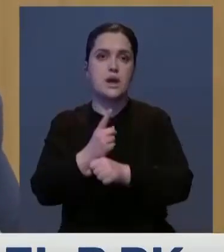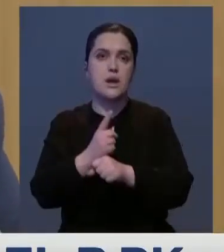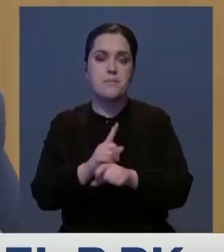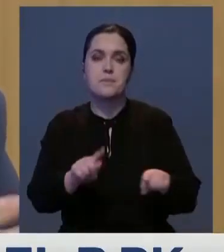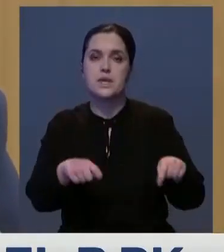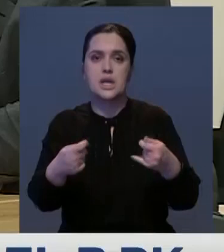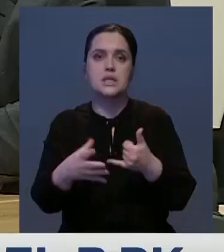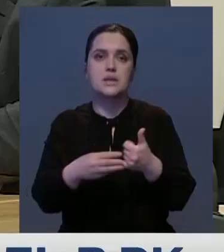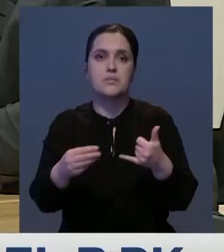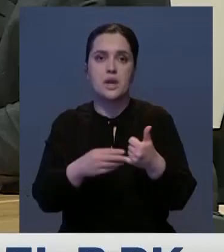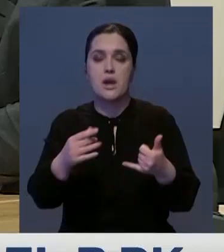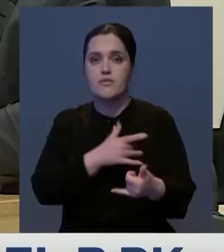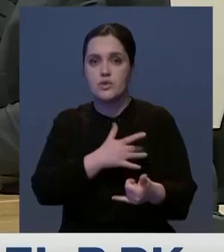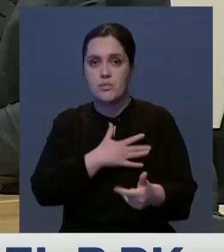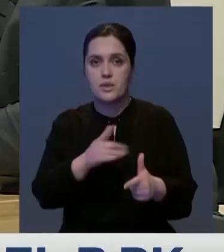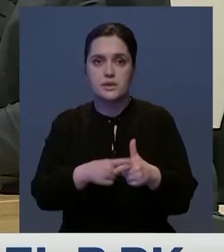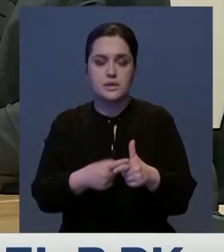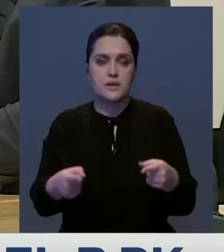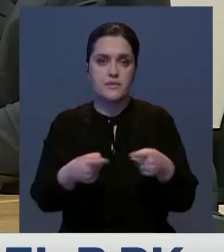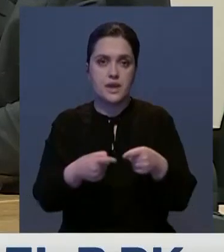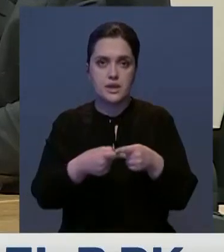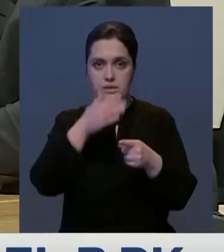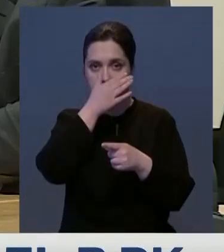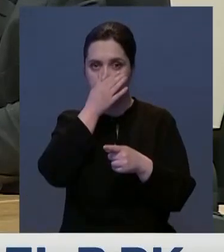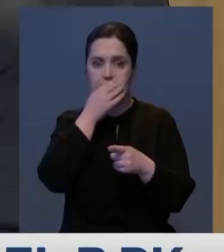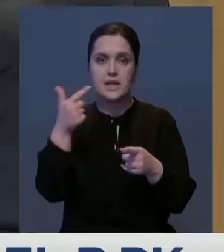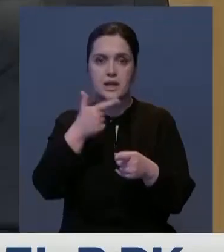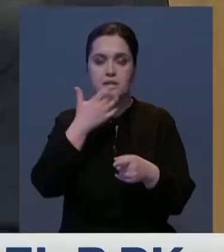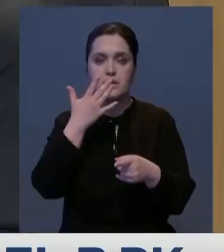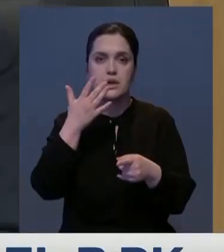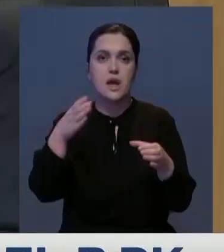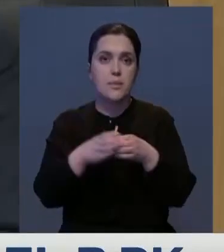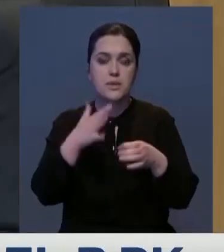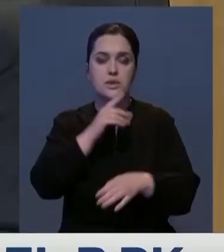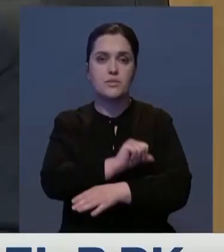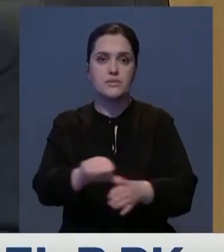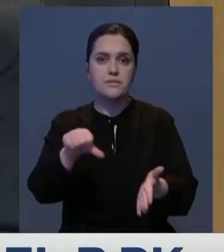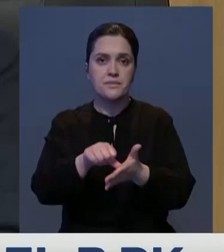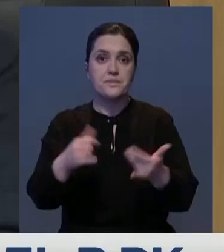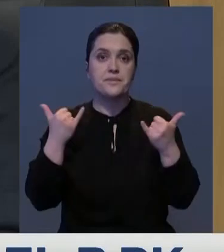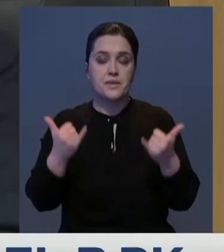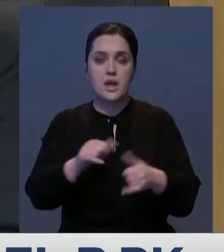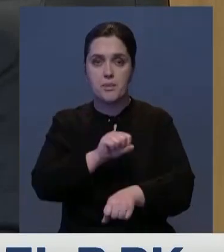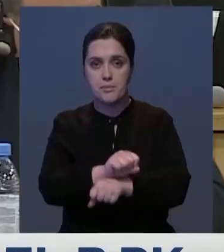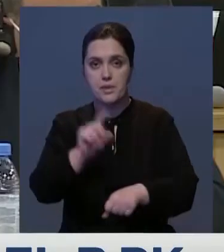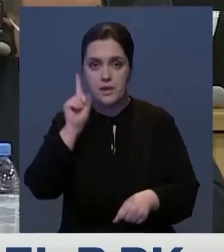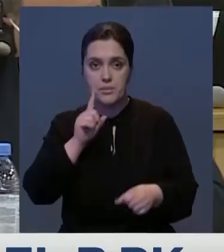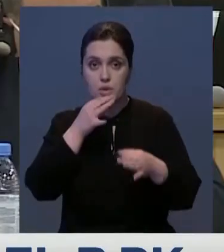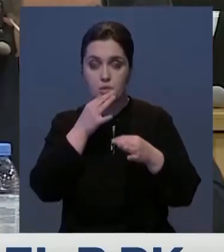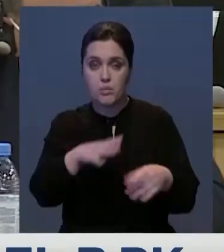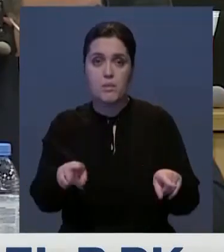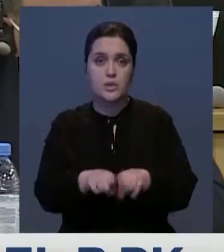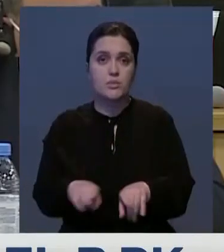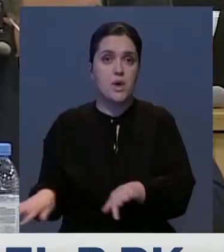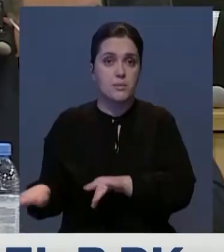передачу земель собственности или в аренду иностранным гражданам и компаниям с зарубежным участием. Сегодня в стране действует мораторий на любые